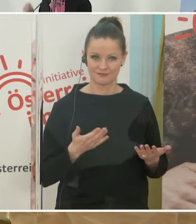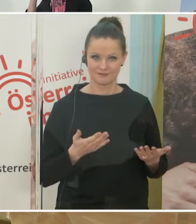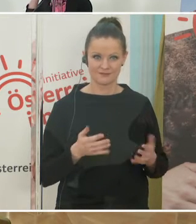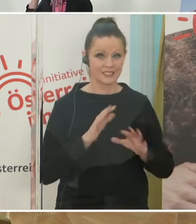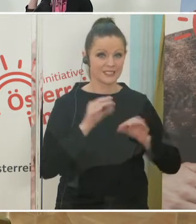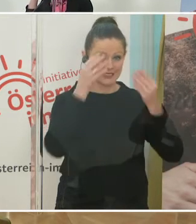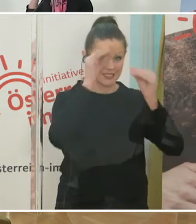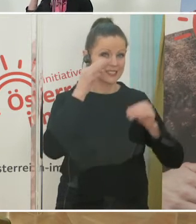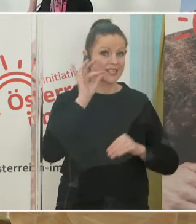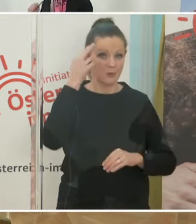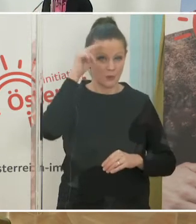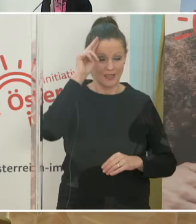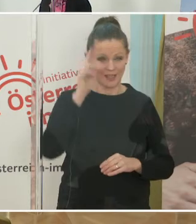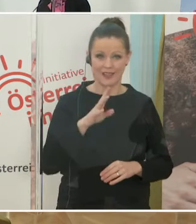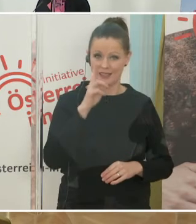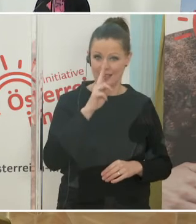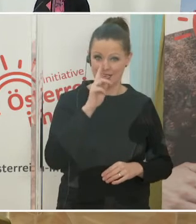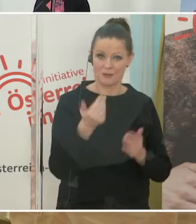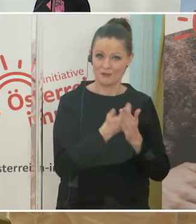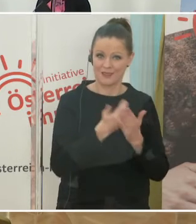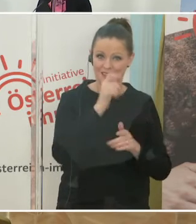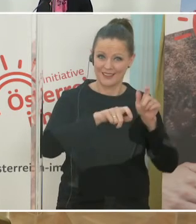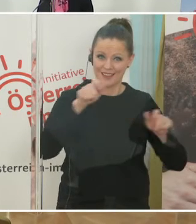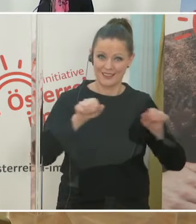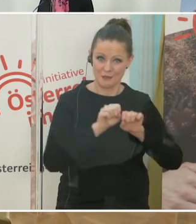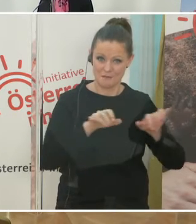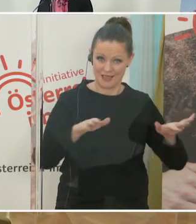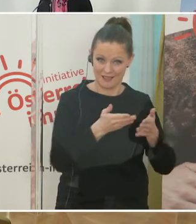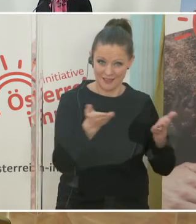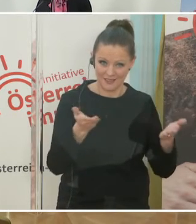Sehr geehrte Damen und Herren, liebe Vertreterinnen und Vertreter der Medien,